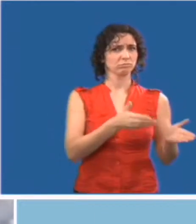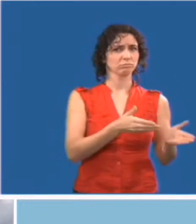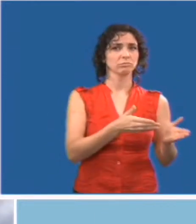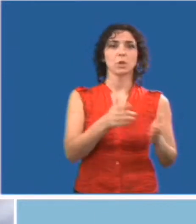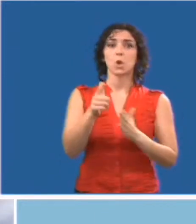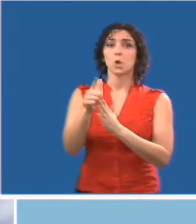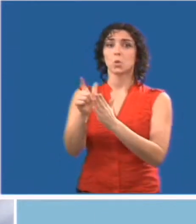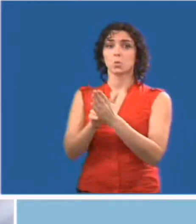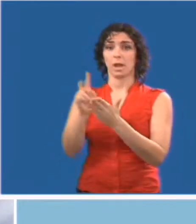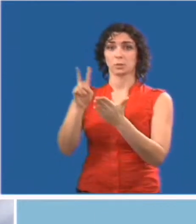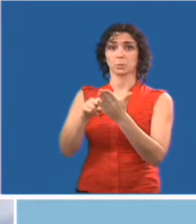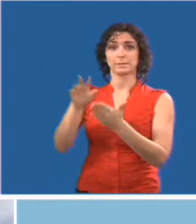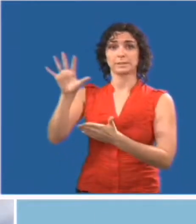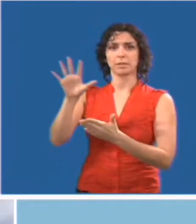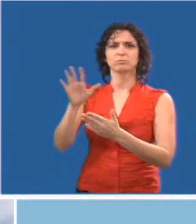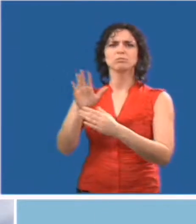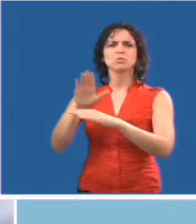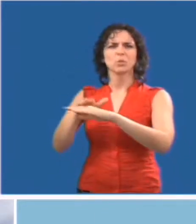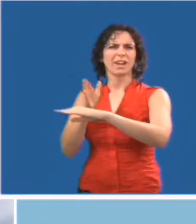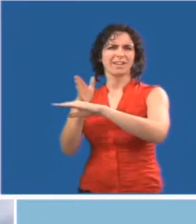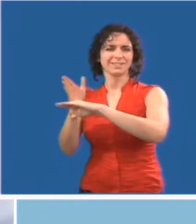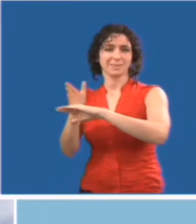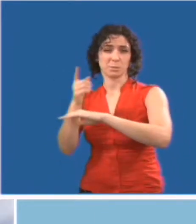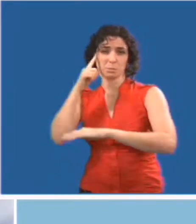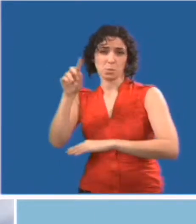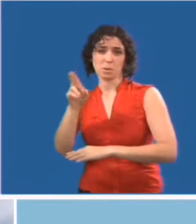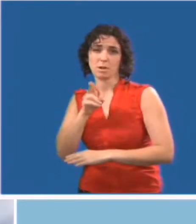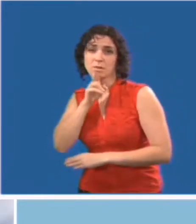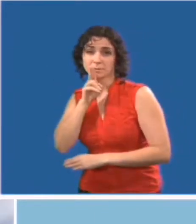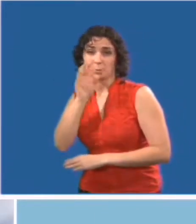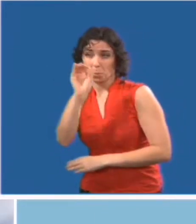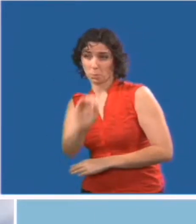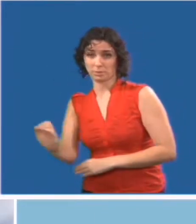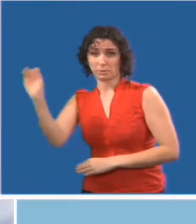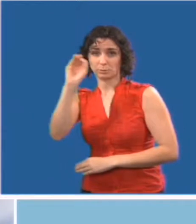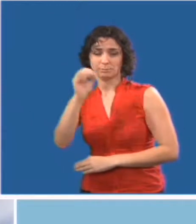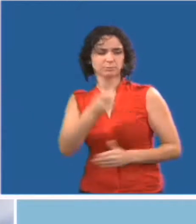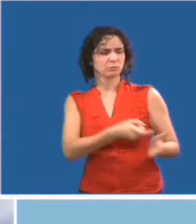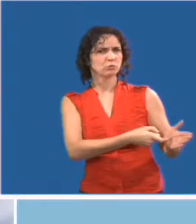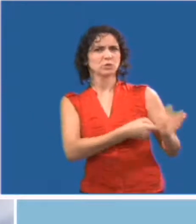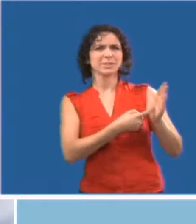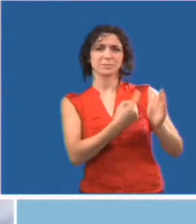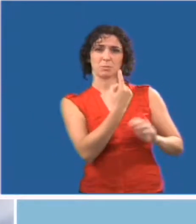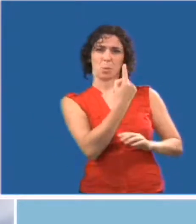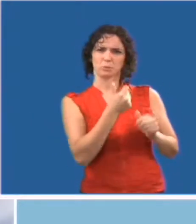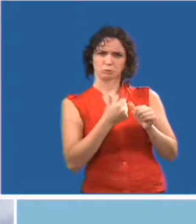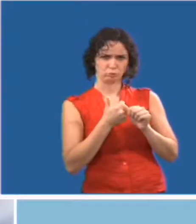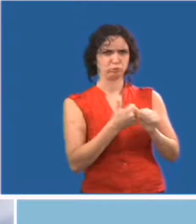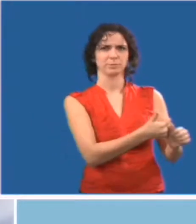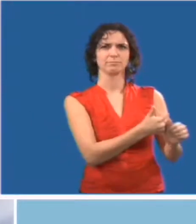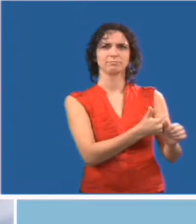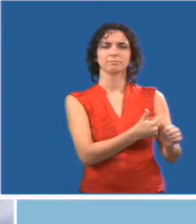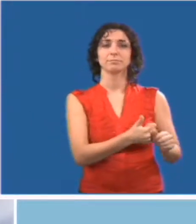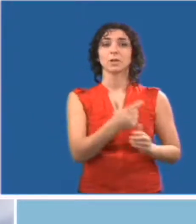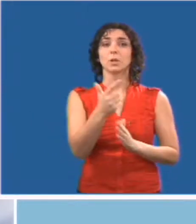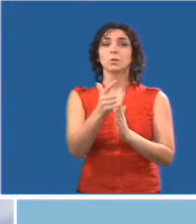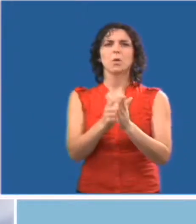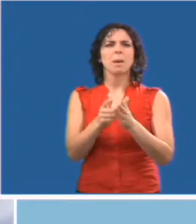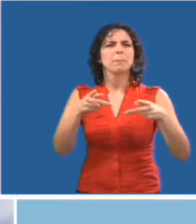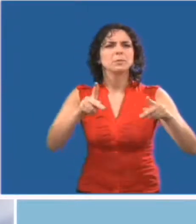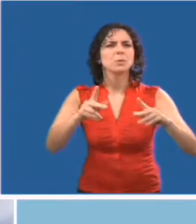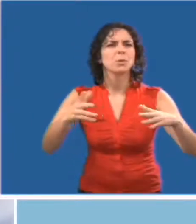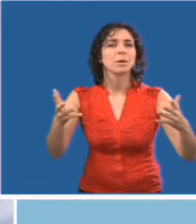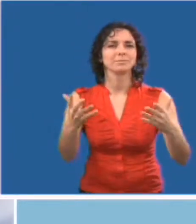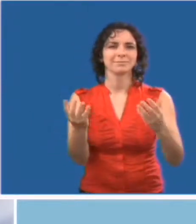La formation que nous allons entreprendre répond à l'une des exigences prévues en vertu de la Loi de